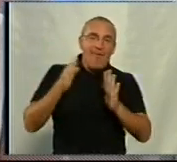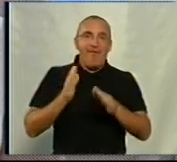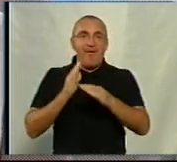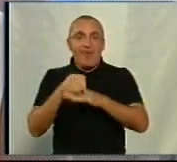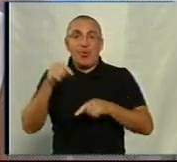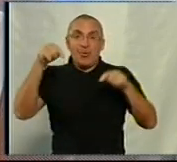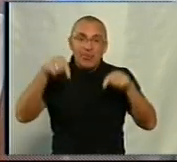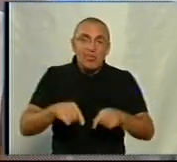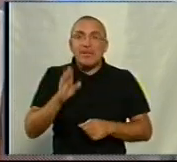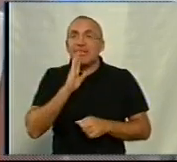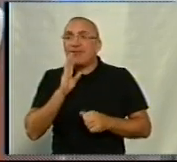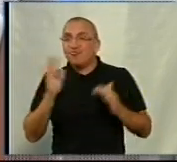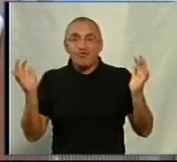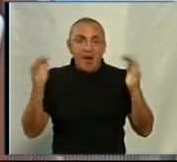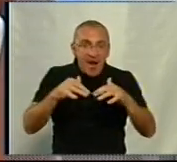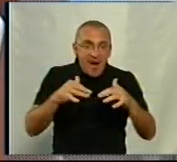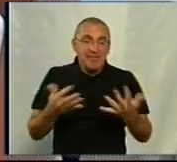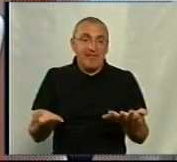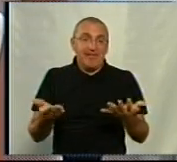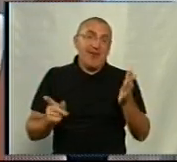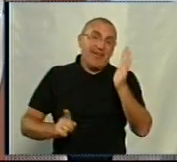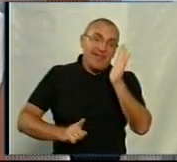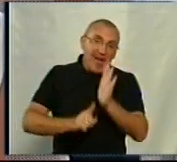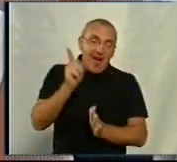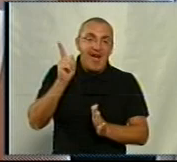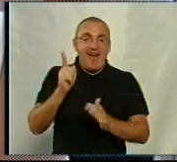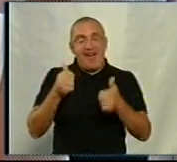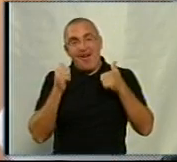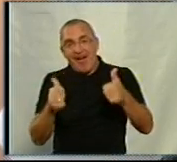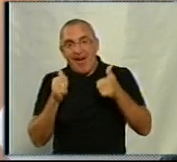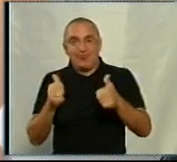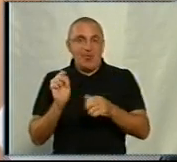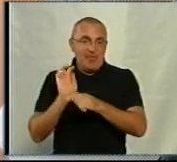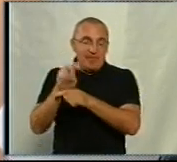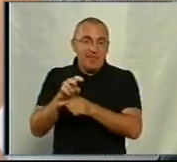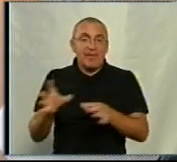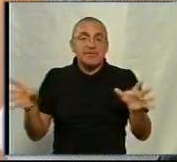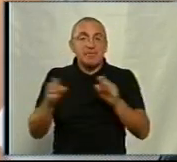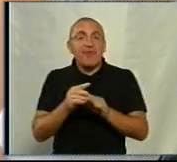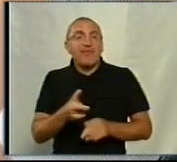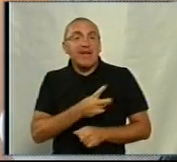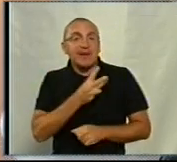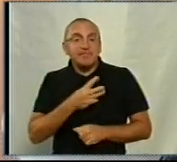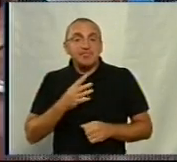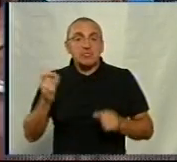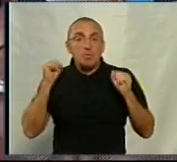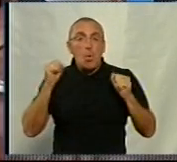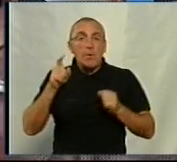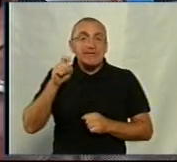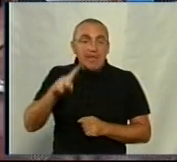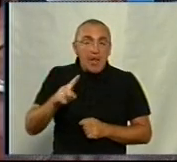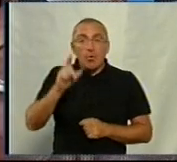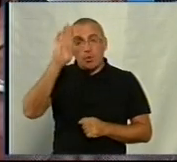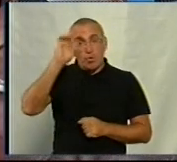приходиш, тут дівчата. І починаєш. каже, ой, добре, що пішла. Співініціаторка створення спортзали каже,